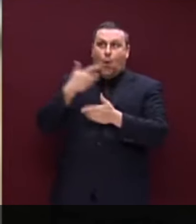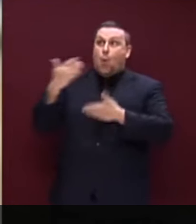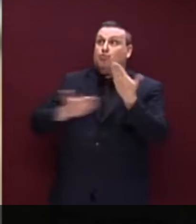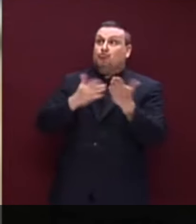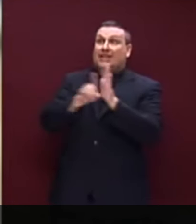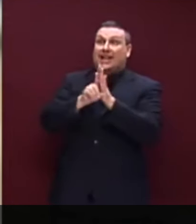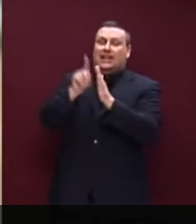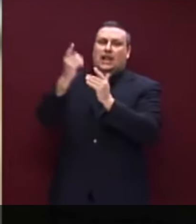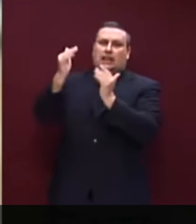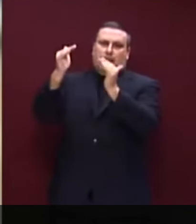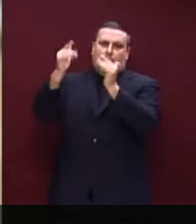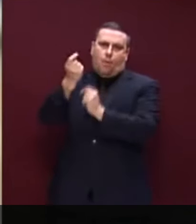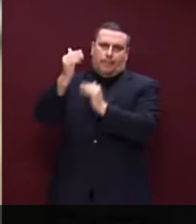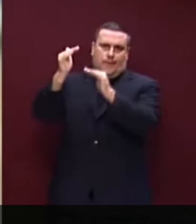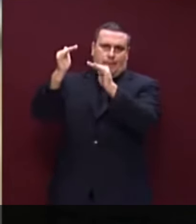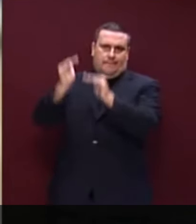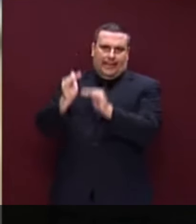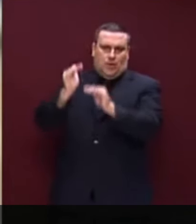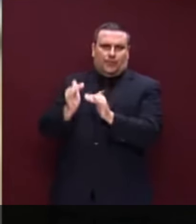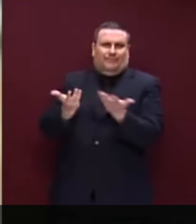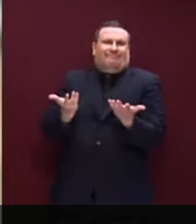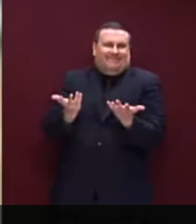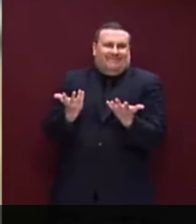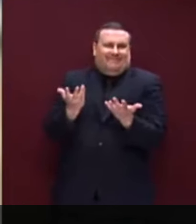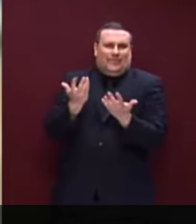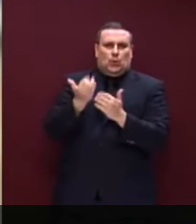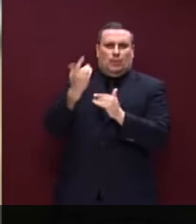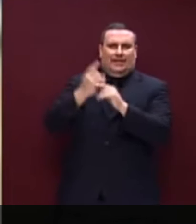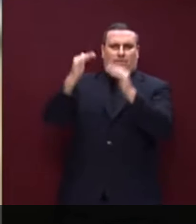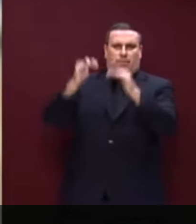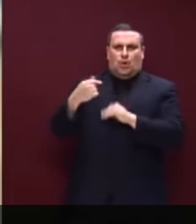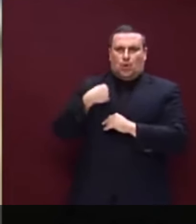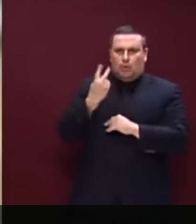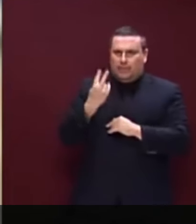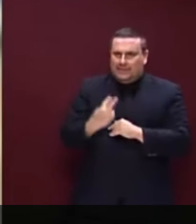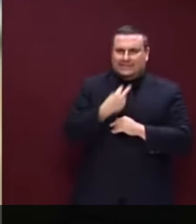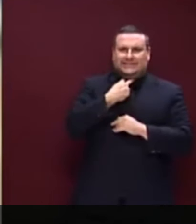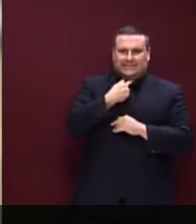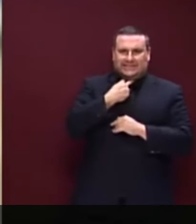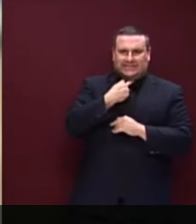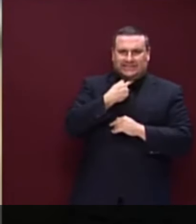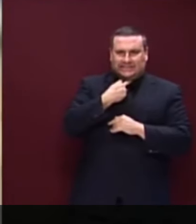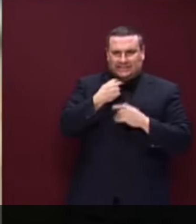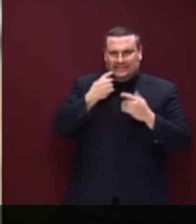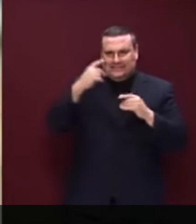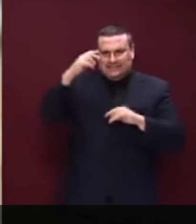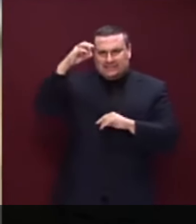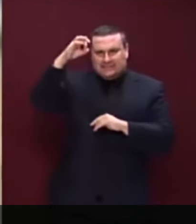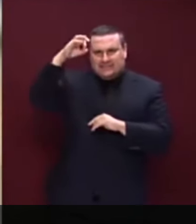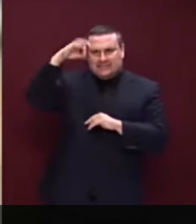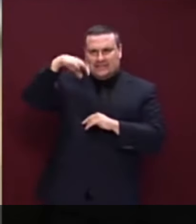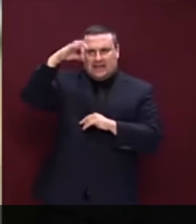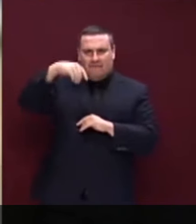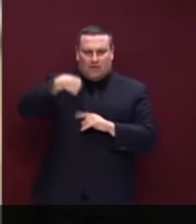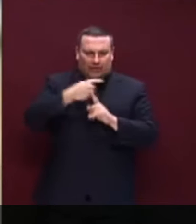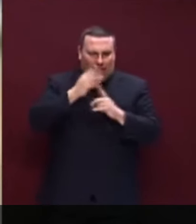decretazione d'urgenza magari noi ogni tanto ci troviamo ad affrontare tematiche che forse non sono così urgenti